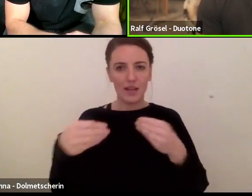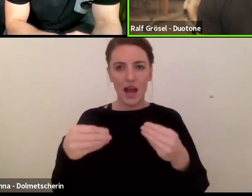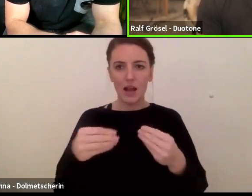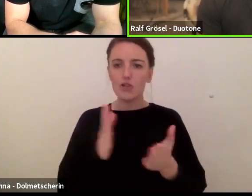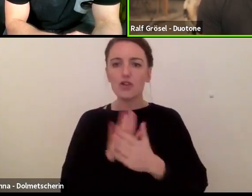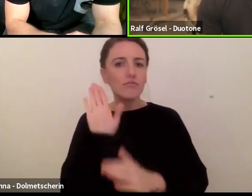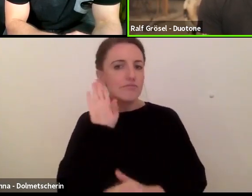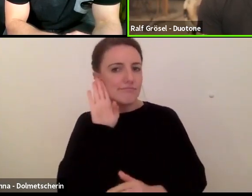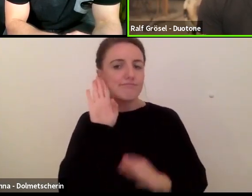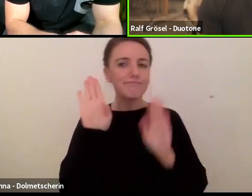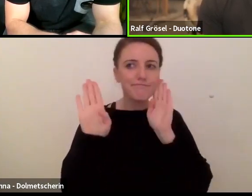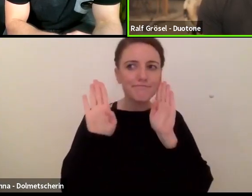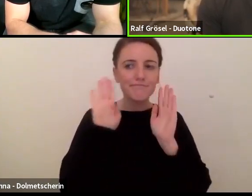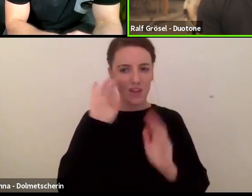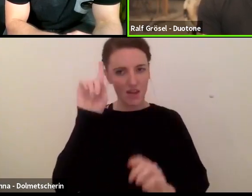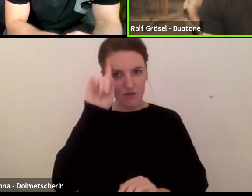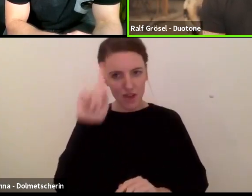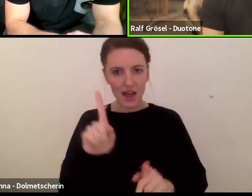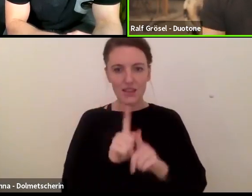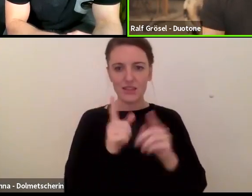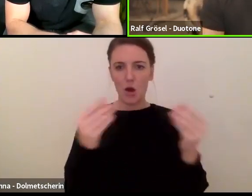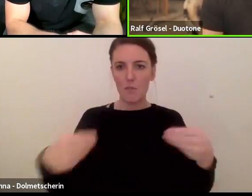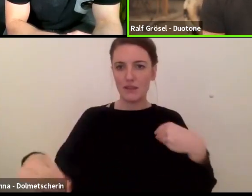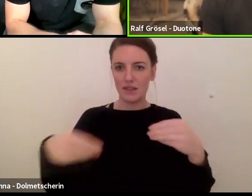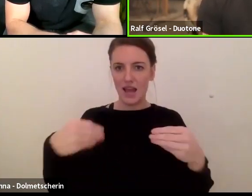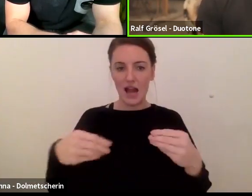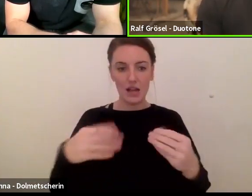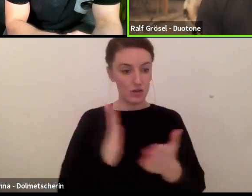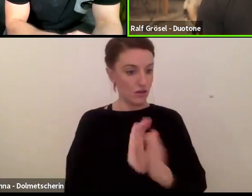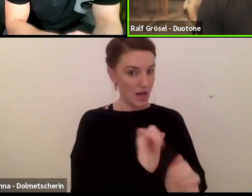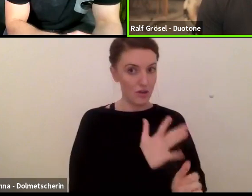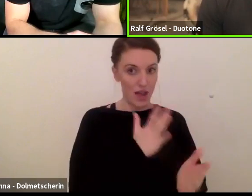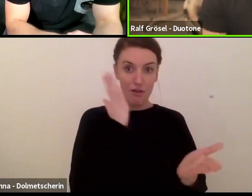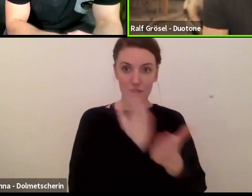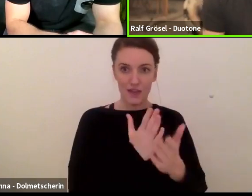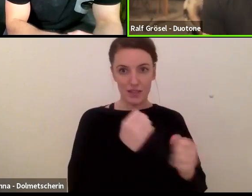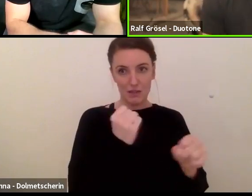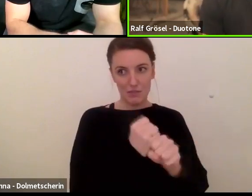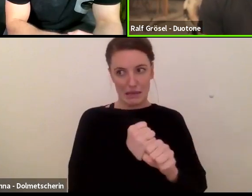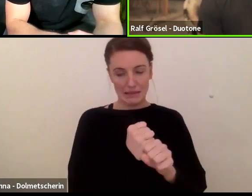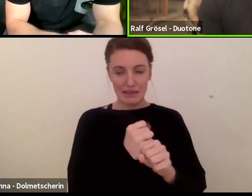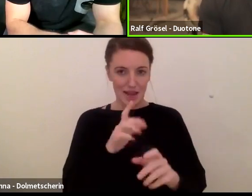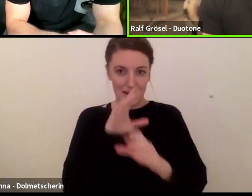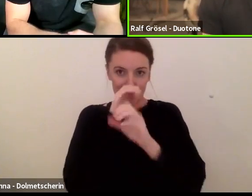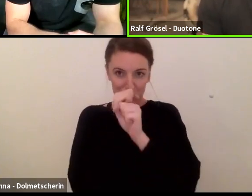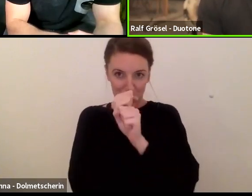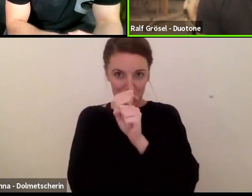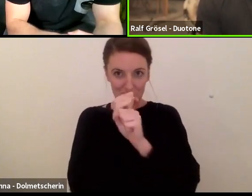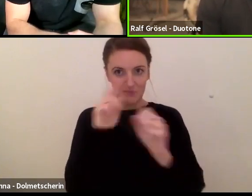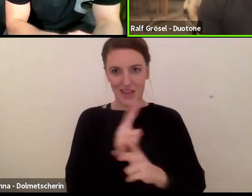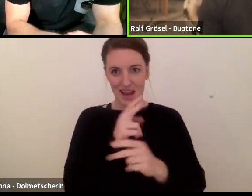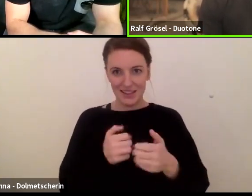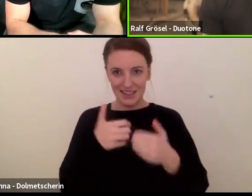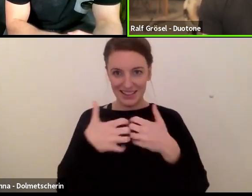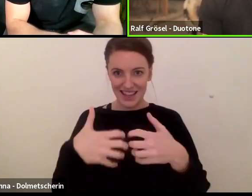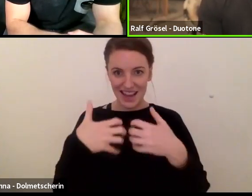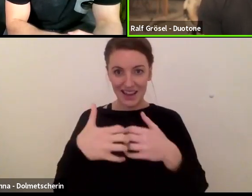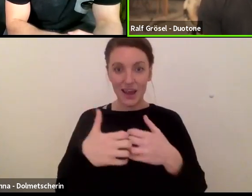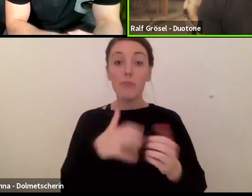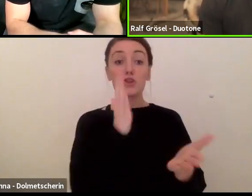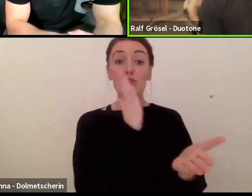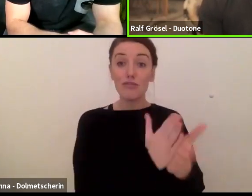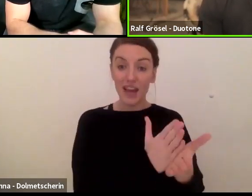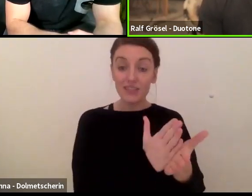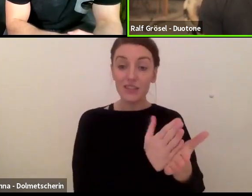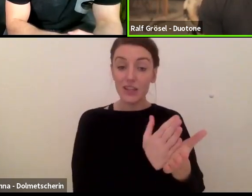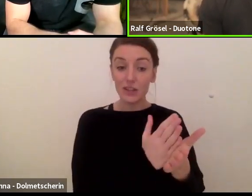Produkte fertiggestellt aktuell, über die ich jetzt nicht sprechen kann, geht halt einfach nicht, aber die fertig sind und die auch auf den